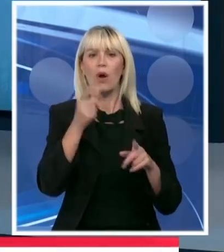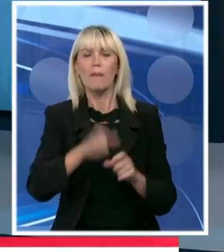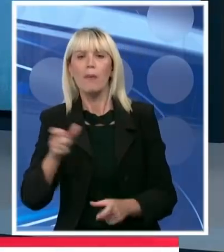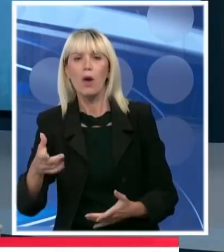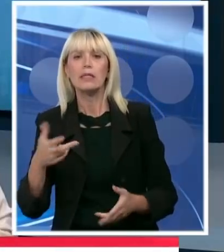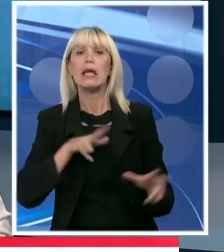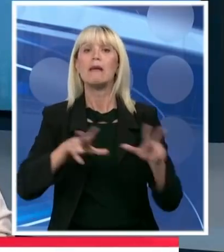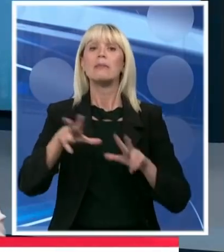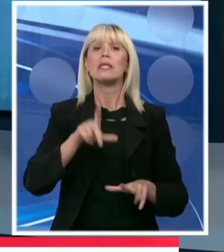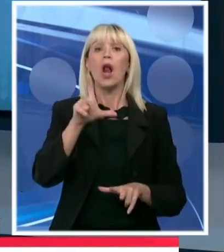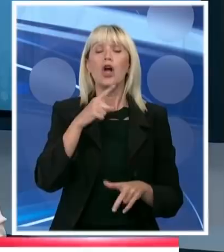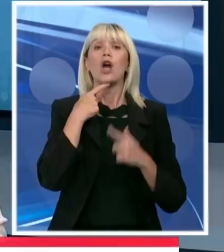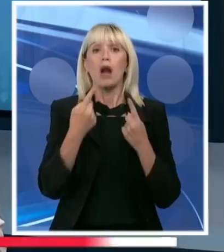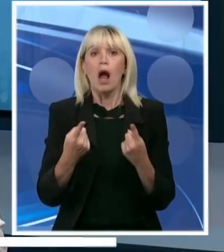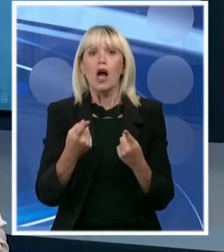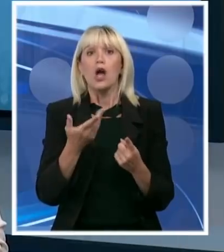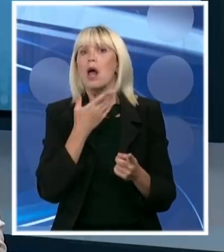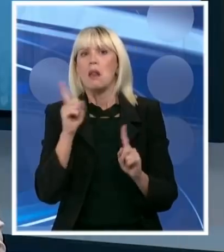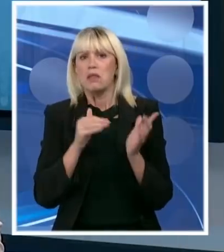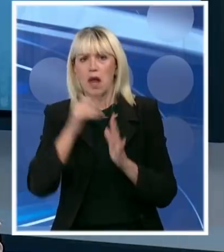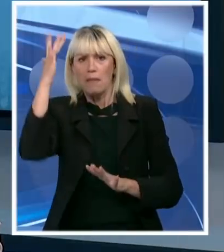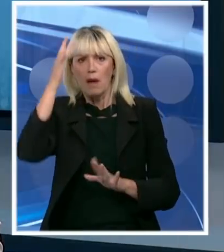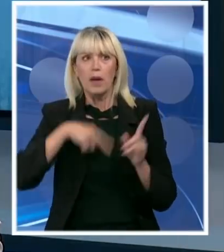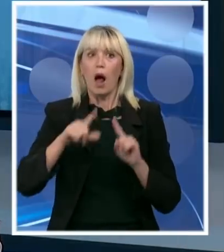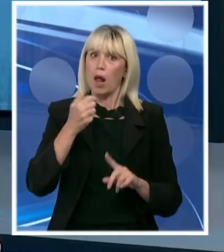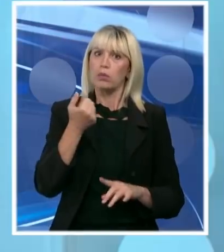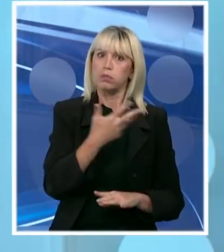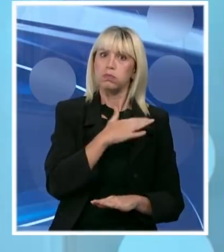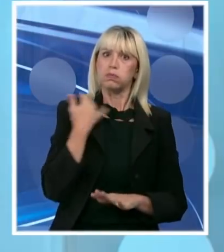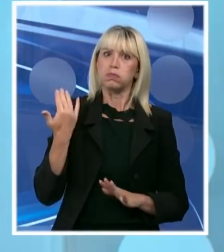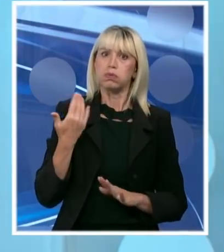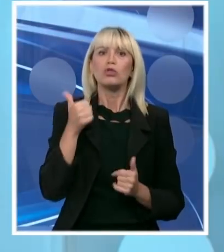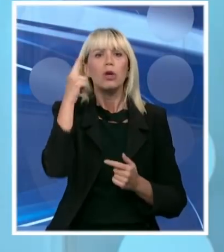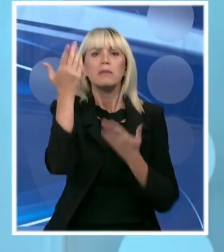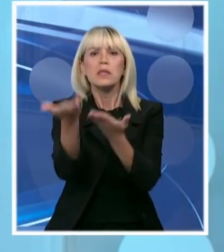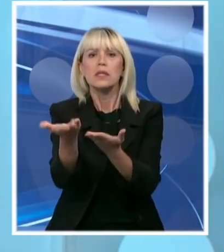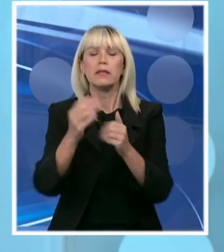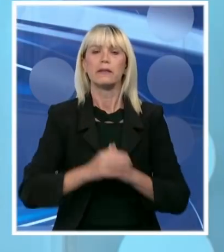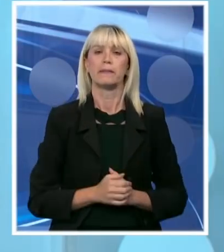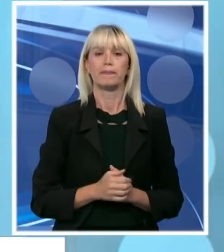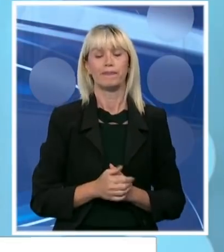brojke ne ostavljaju nas ravnodošnje. Kako vama izgledaju? Normalno je da se svi ljudi zabrinuti.